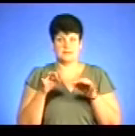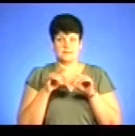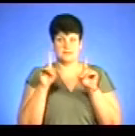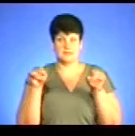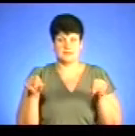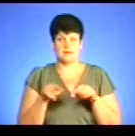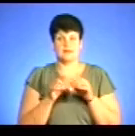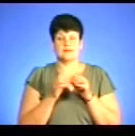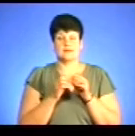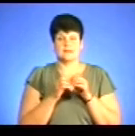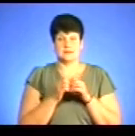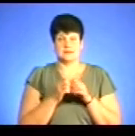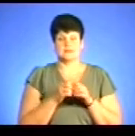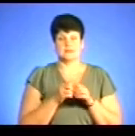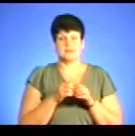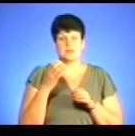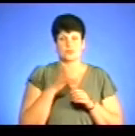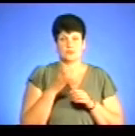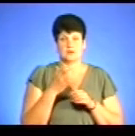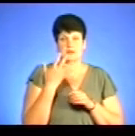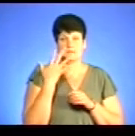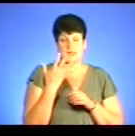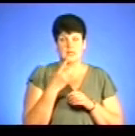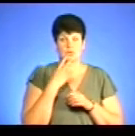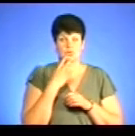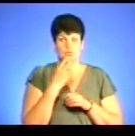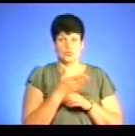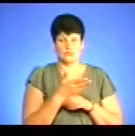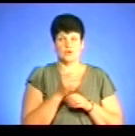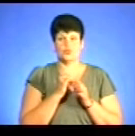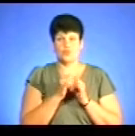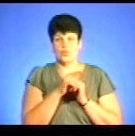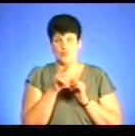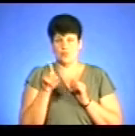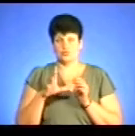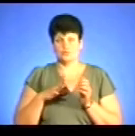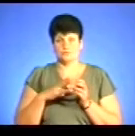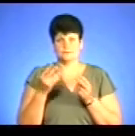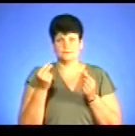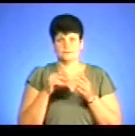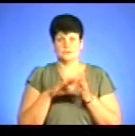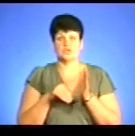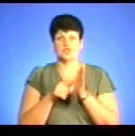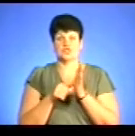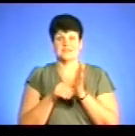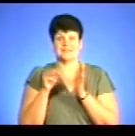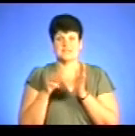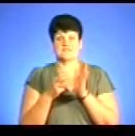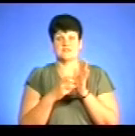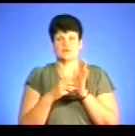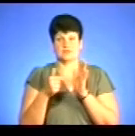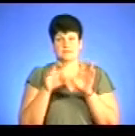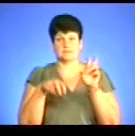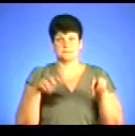на алкогольні напої і 5 ліцензій на чинові вироби. Крім цього, до кожного з суб'єктів була засована фінансова санкція по 6800 гривень. Ми зараз